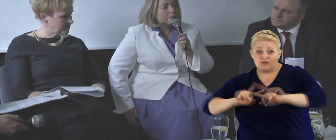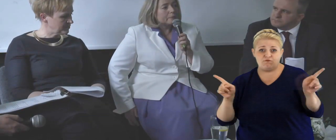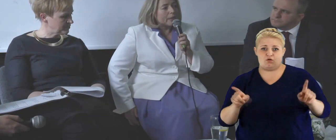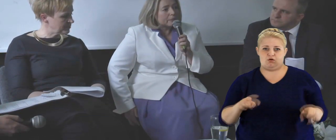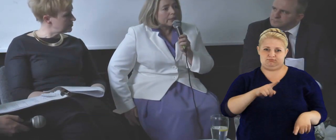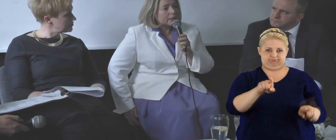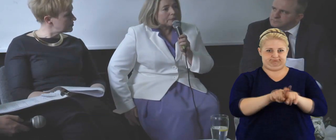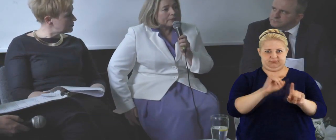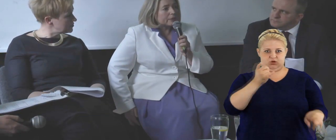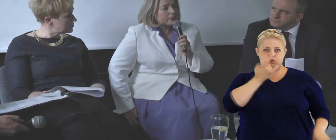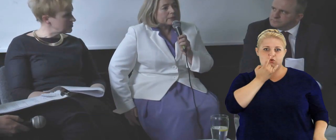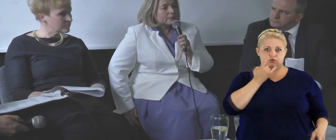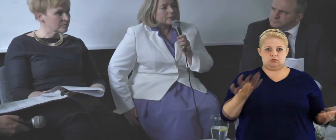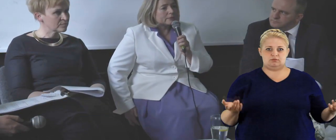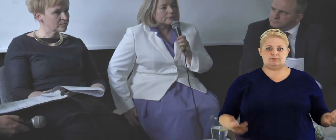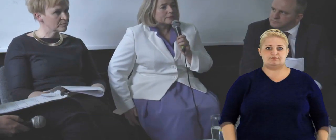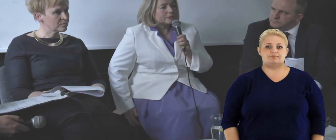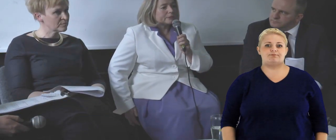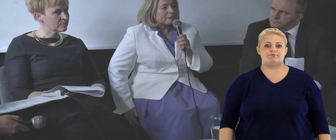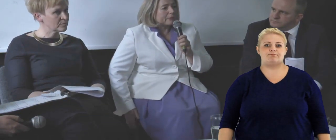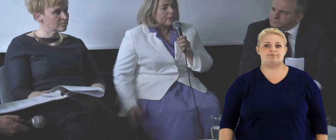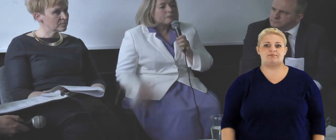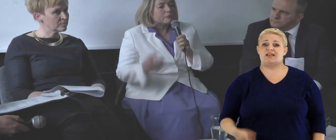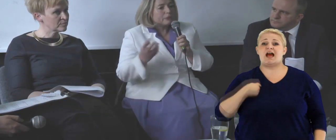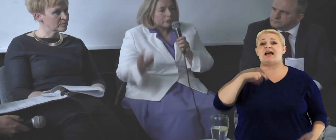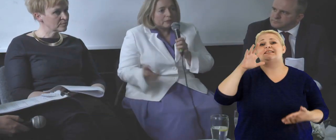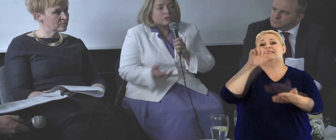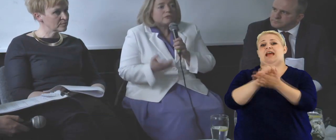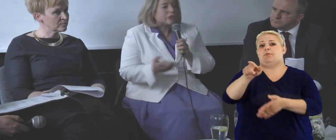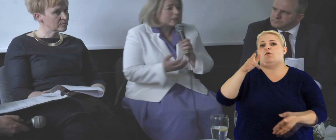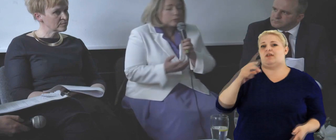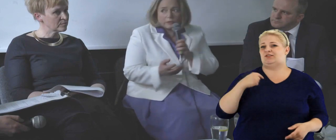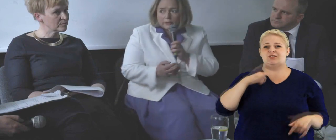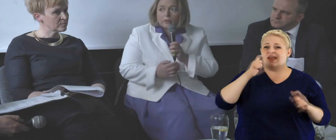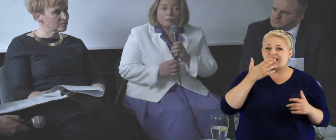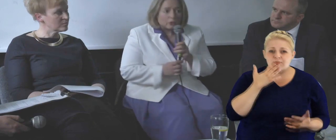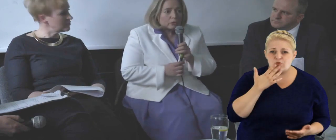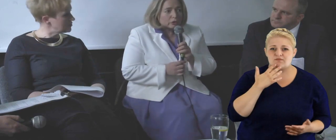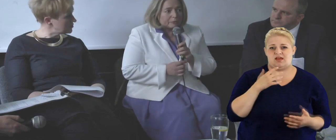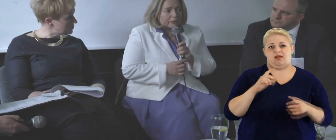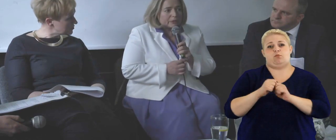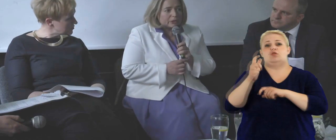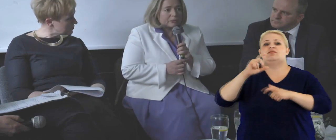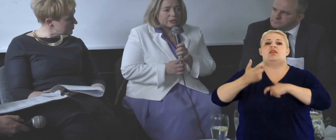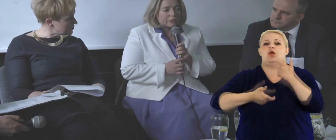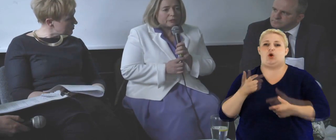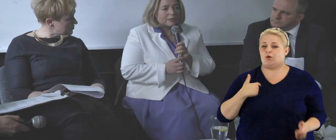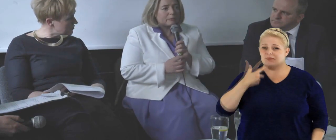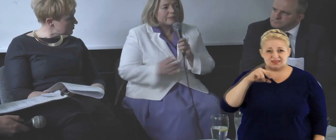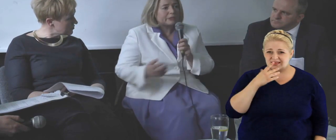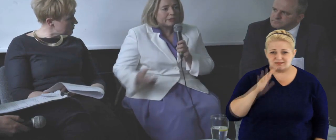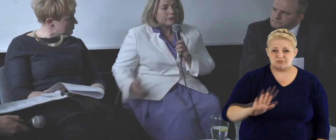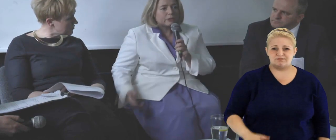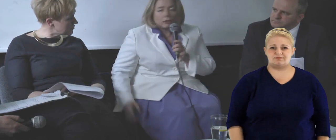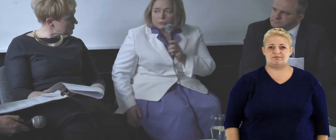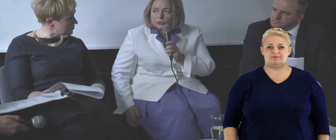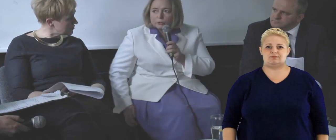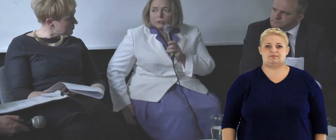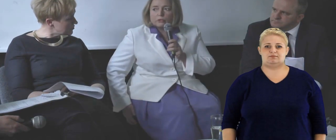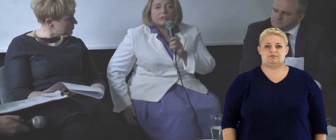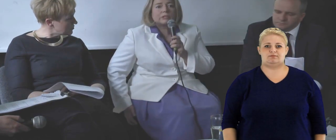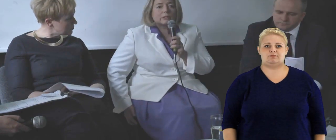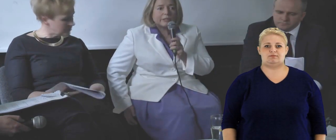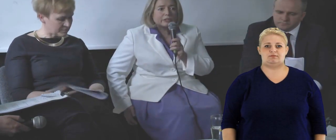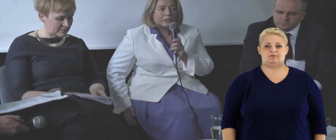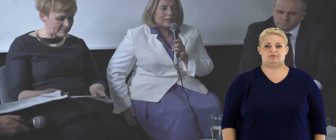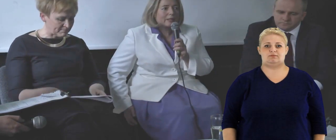mamy tak naprawdę, prawda, my się, i oczywiście, ja nie mówię tego po to, żeby, żeby się tym nie zajmować i tego nie robić,